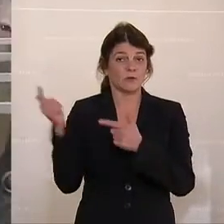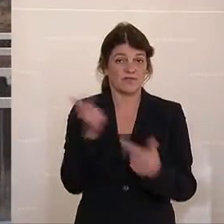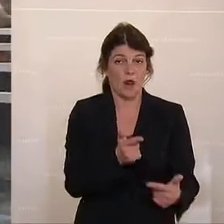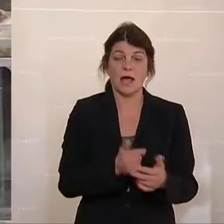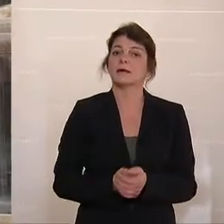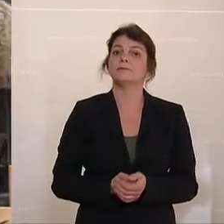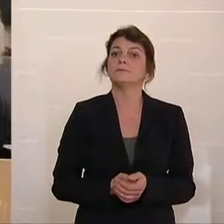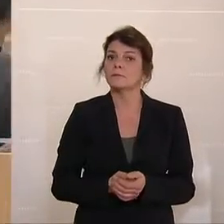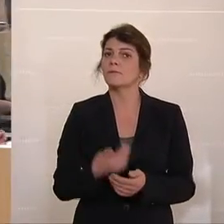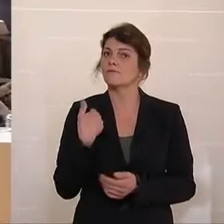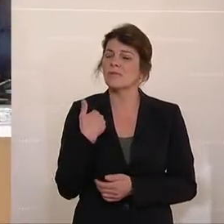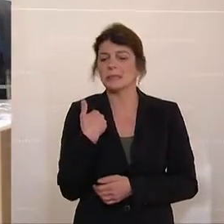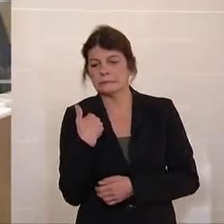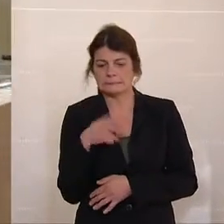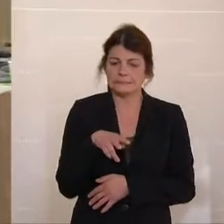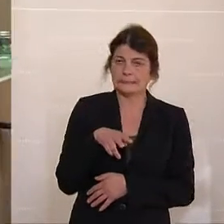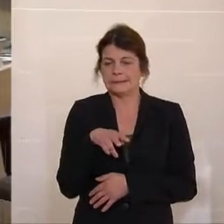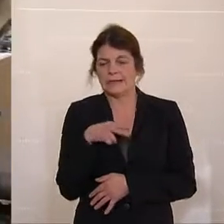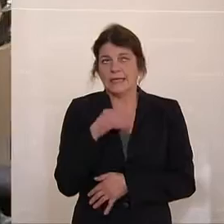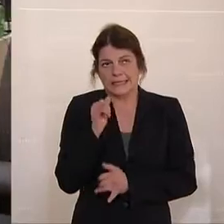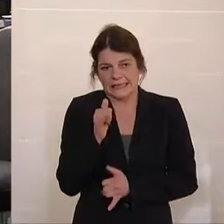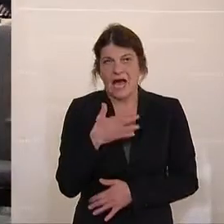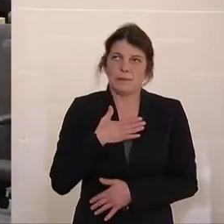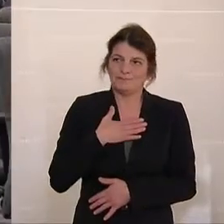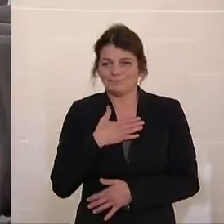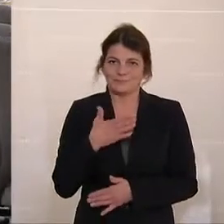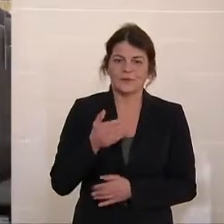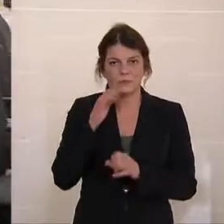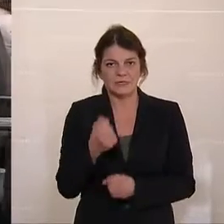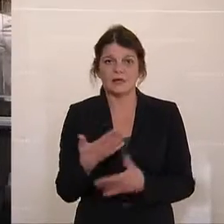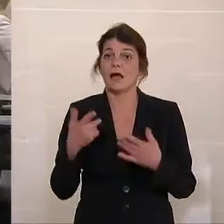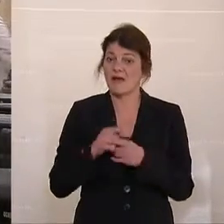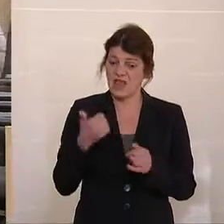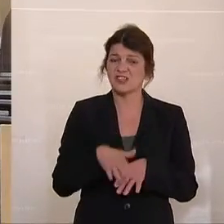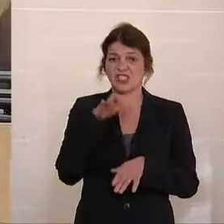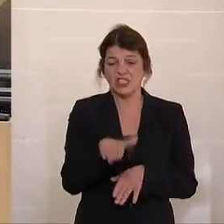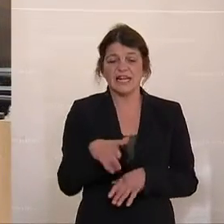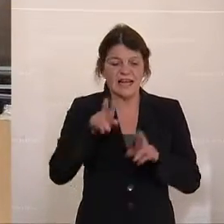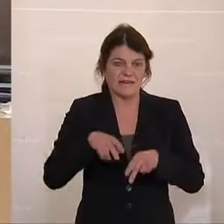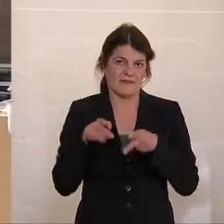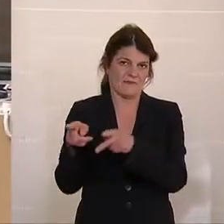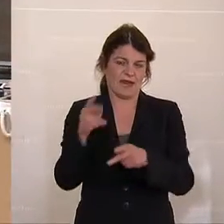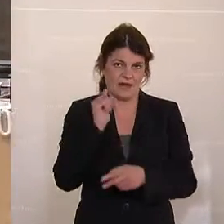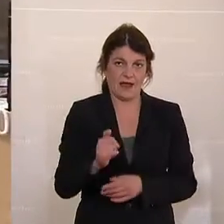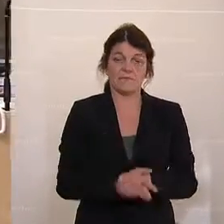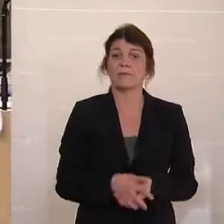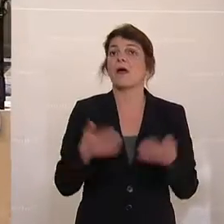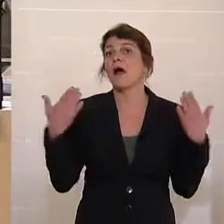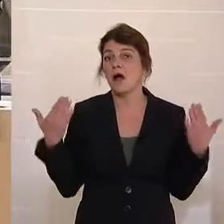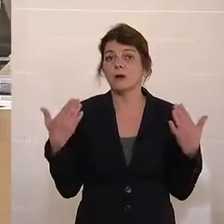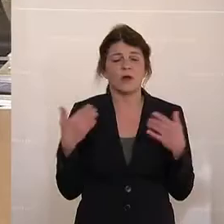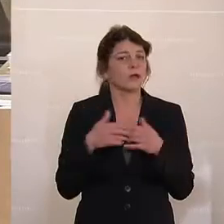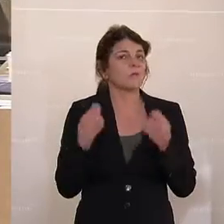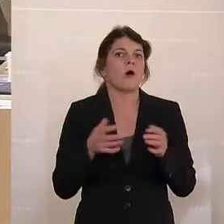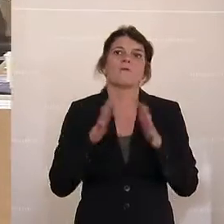der wir mit einigem Bauchweh zustimmen und die wir als ersten Schritt in die richtige Richtung sehen, aber wo uns noch viel